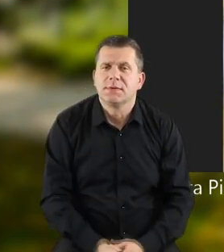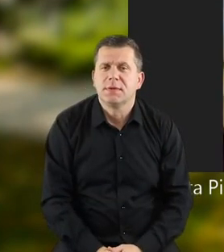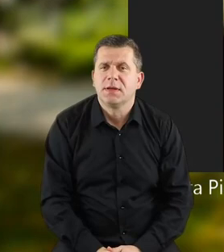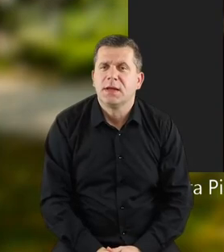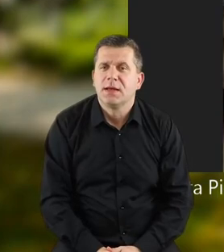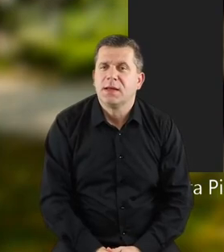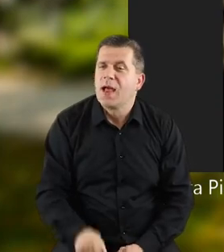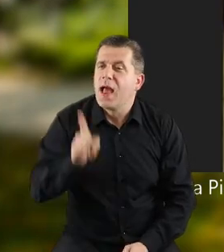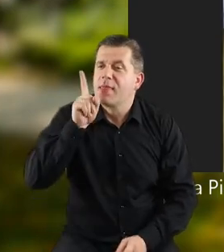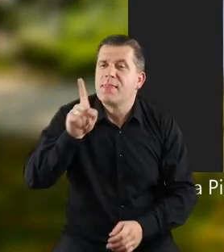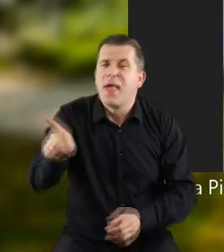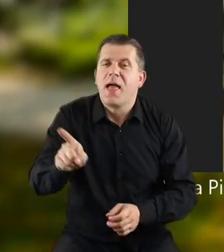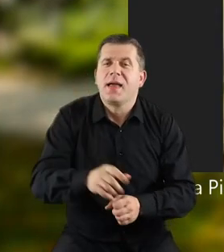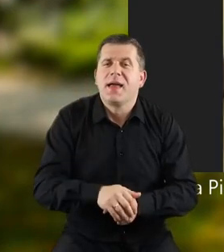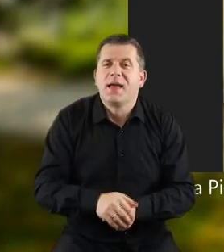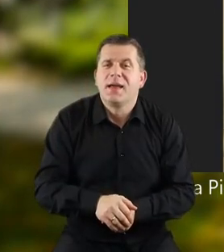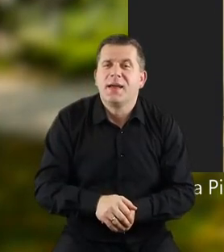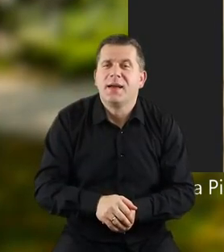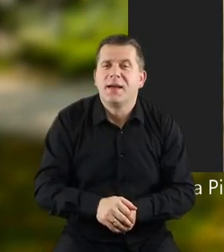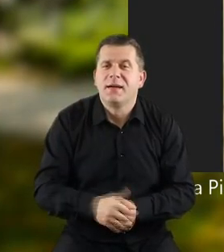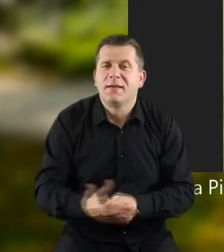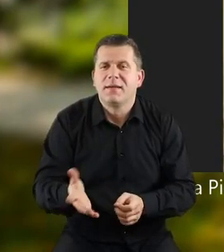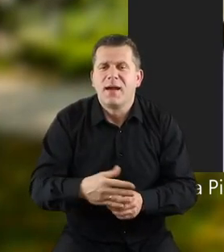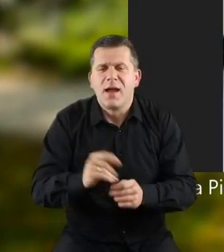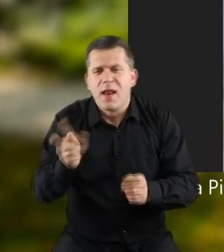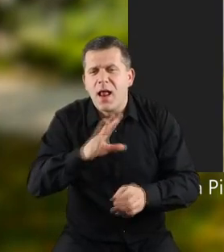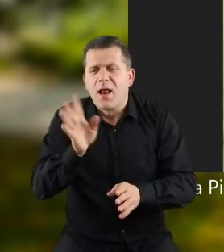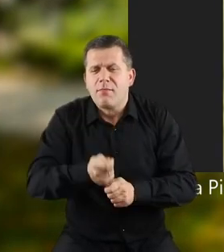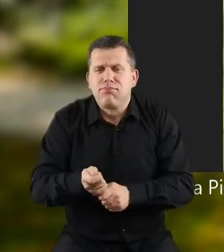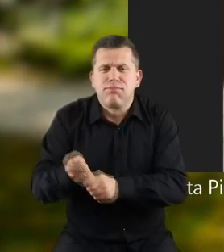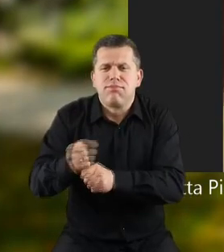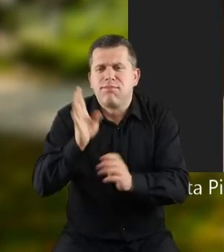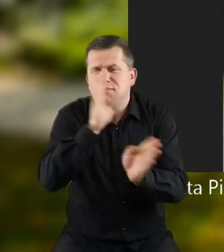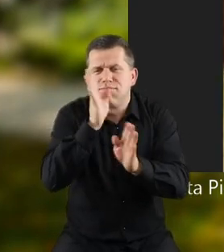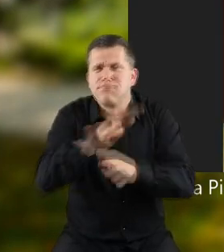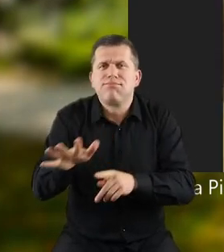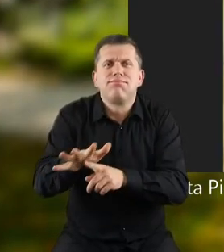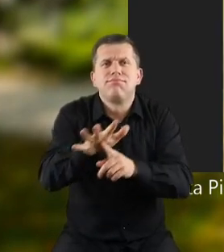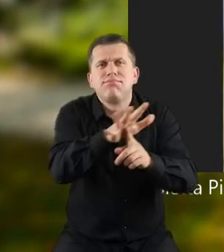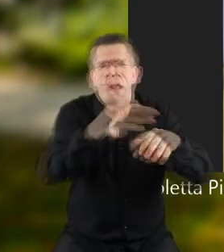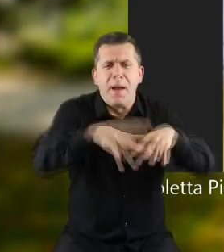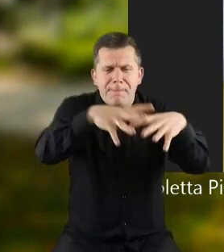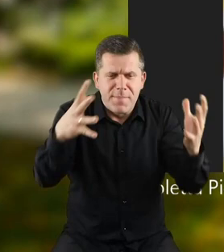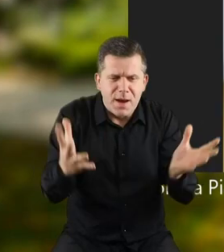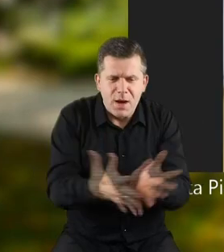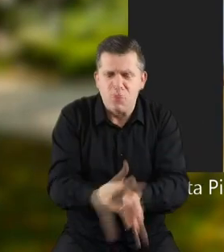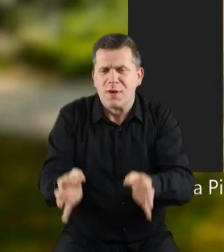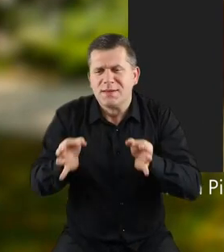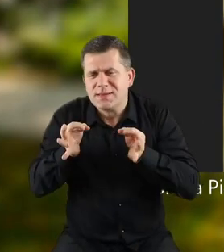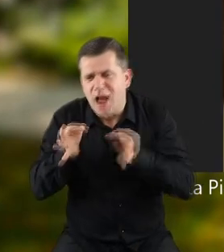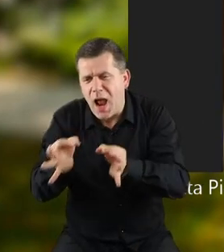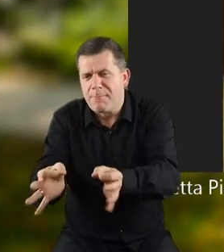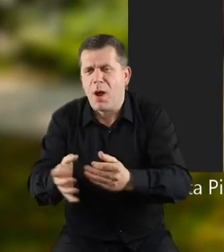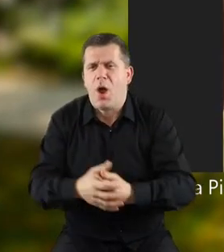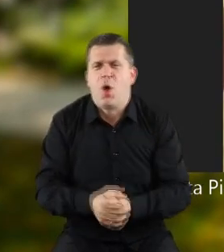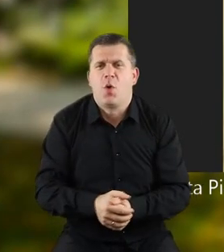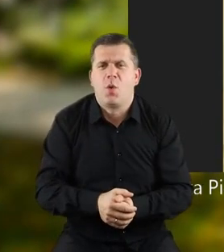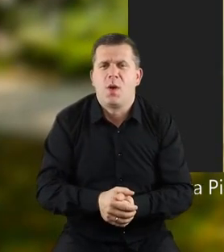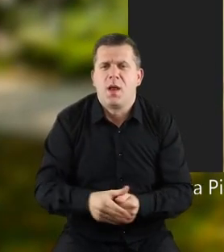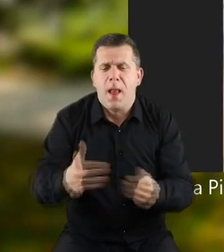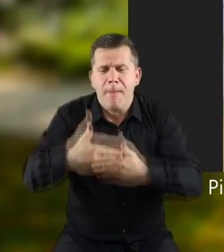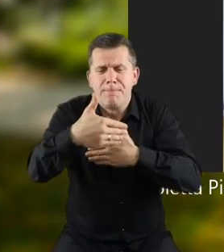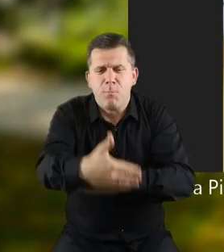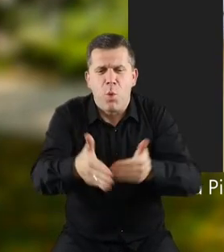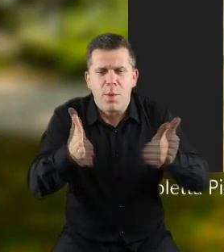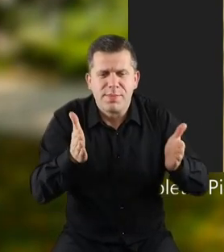Tam jest tak, latawiec jest, piłka jest, samochód jest, jest,